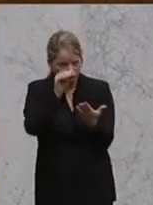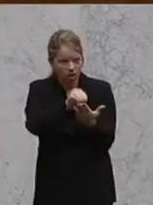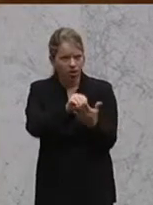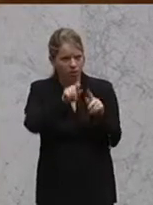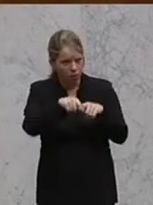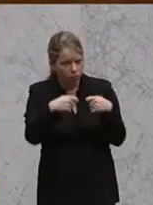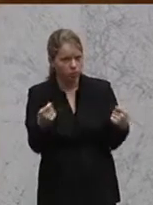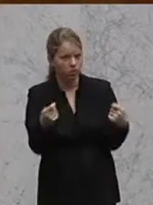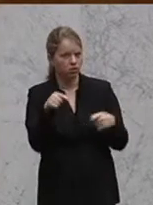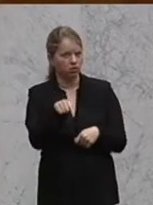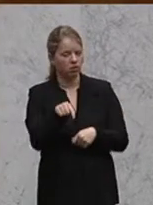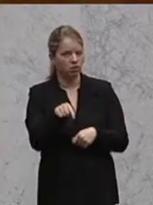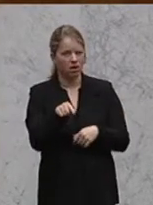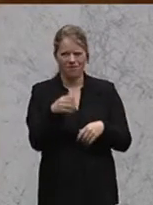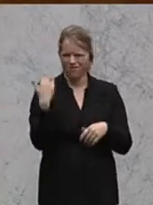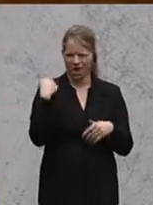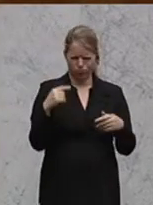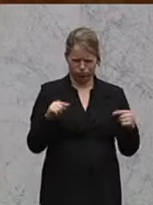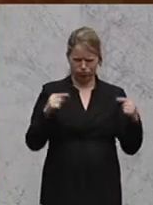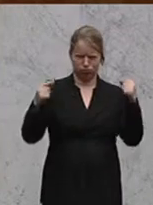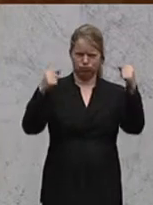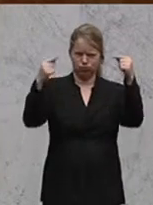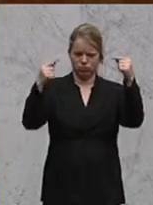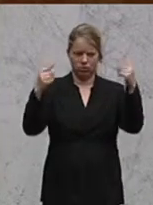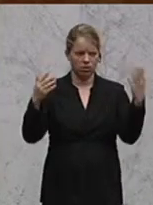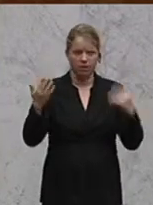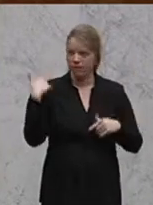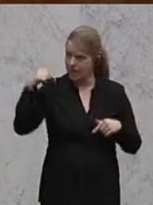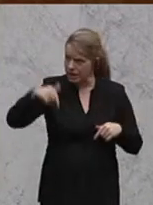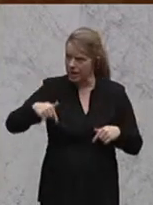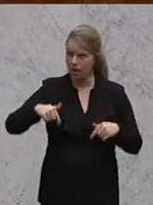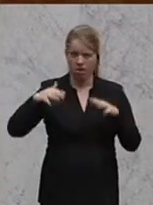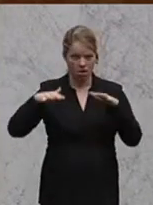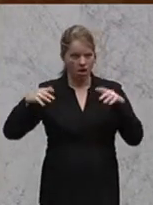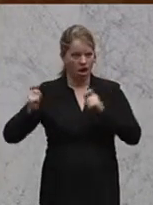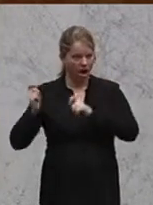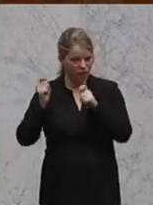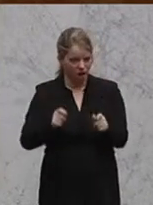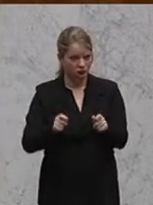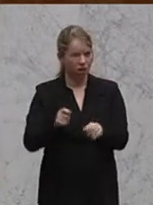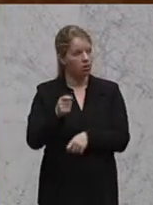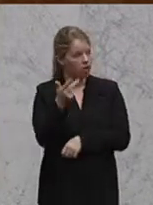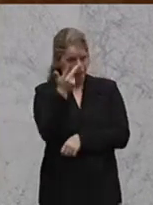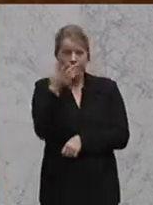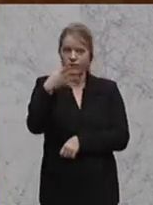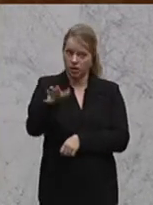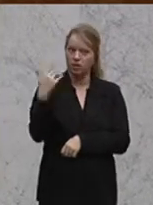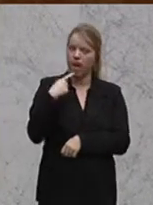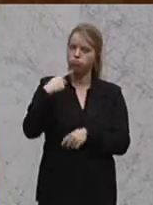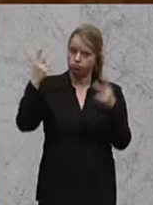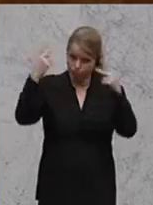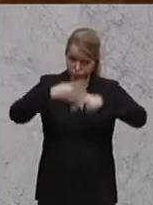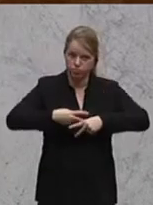Ein Disput ausgebrochen ist, der sich genau um diesen, unseren Antrag hier, immerhin drei Viertel haben ja zugestimmt, auf